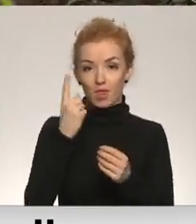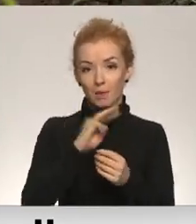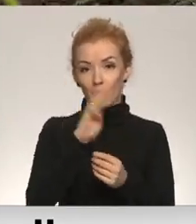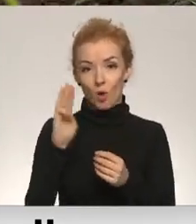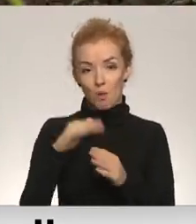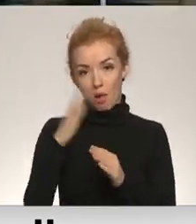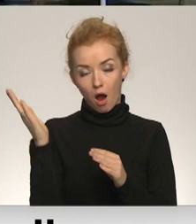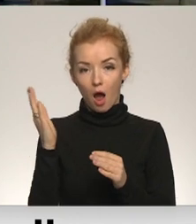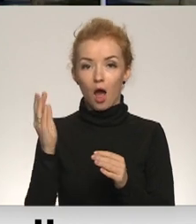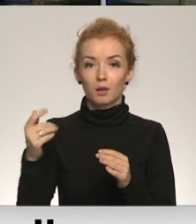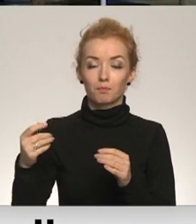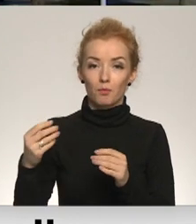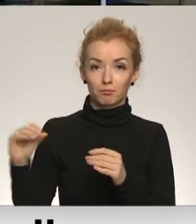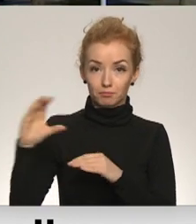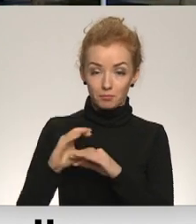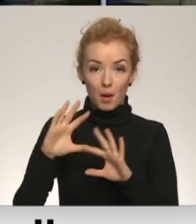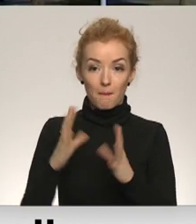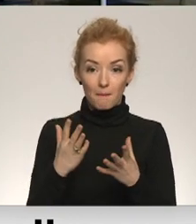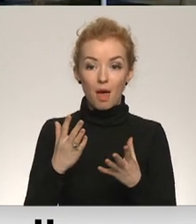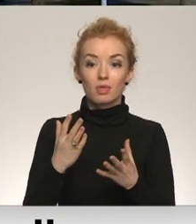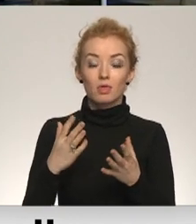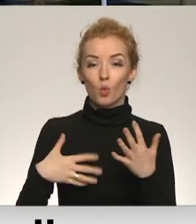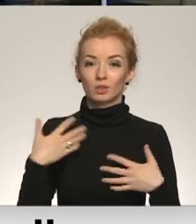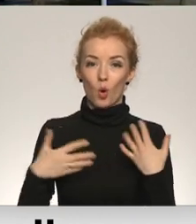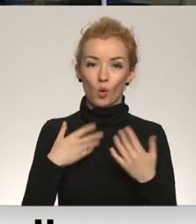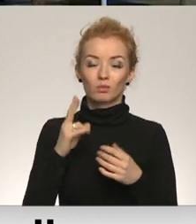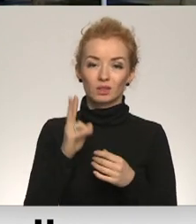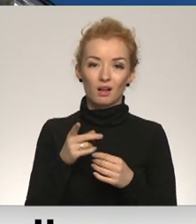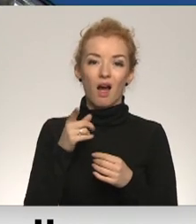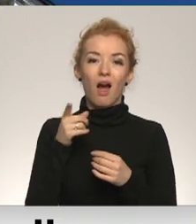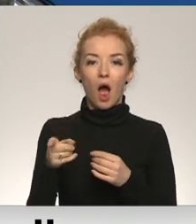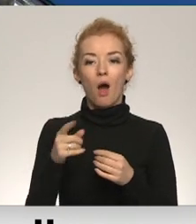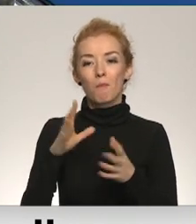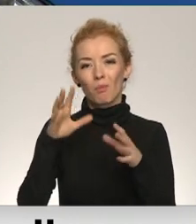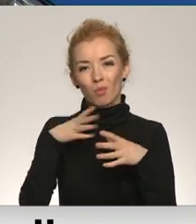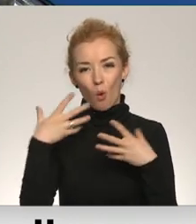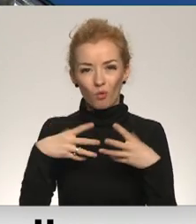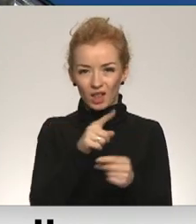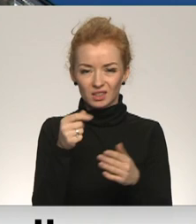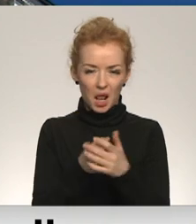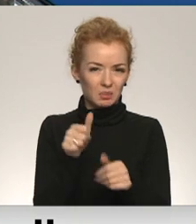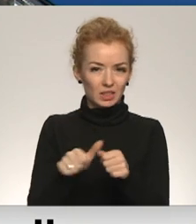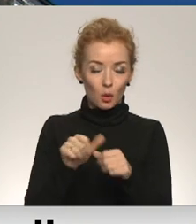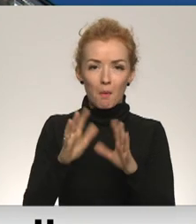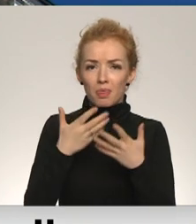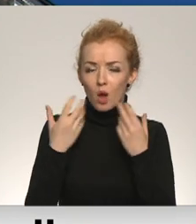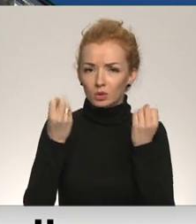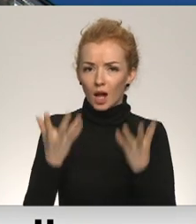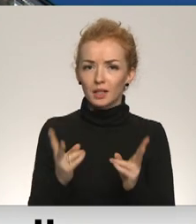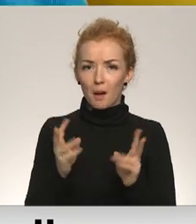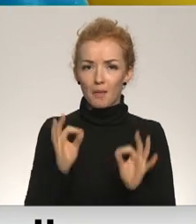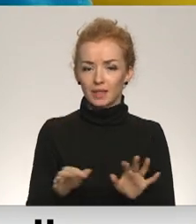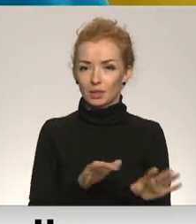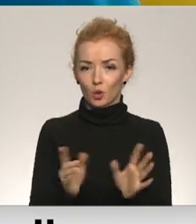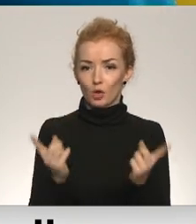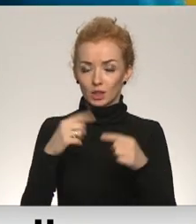miljonam eiro. Lai arī bažu, projekti nebūs pabeigti laikus, reizeknes domē nav, nav arī skaidrības, kā rīkoties pašreizējā